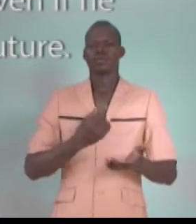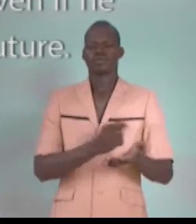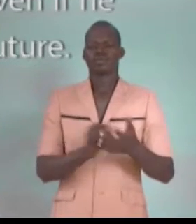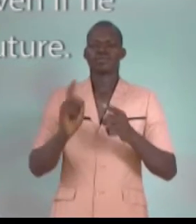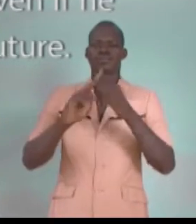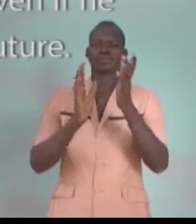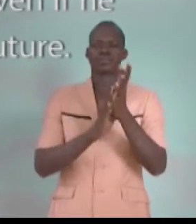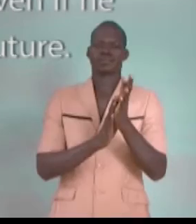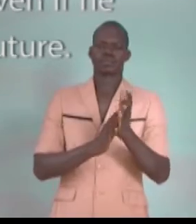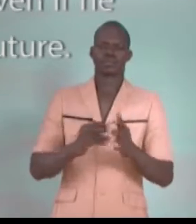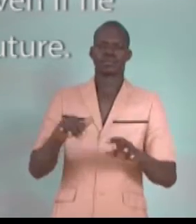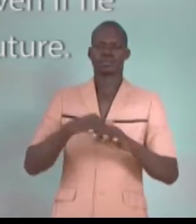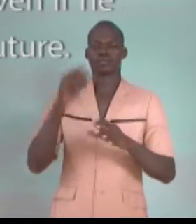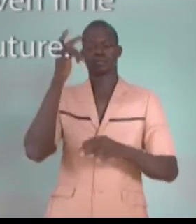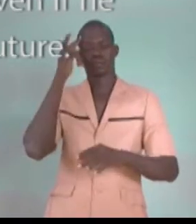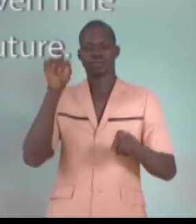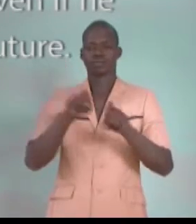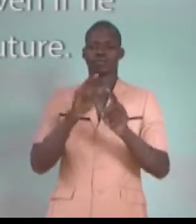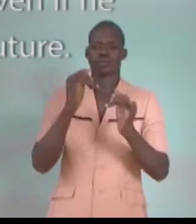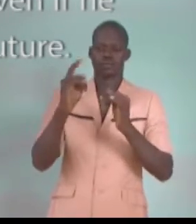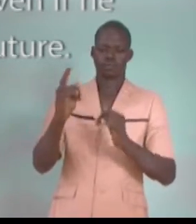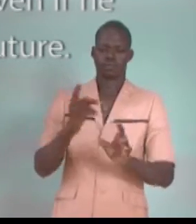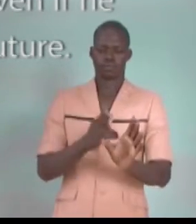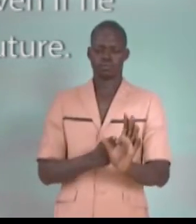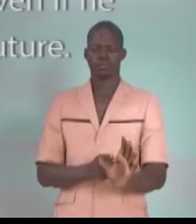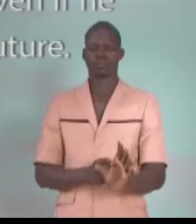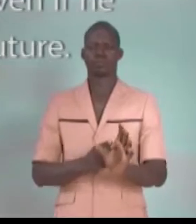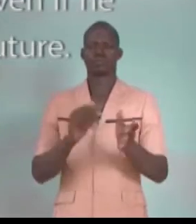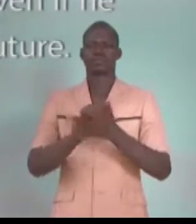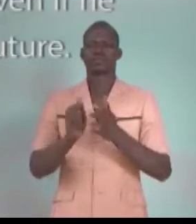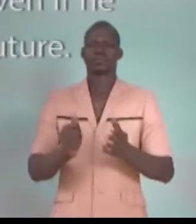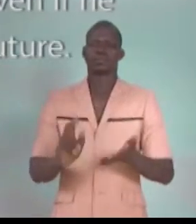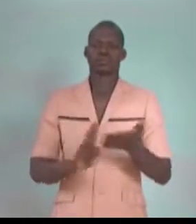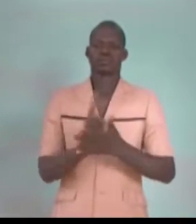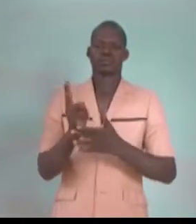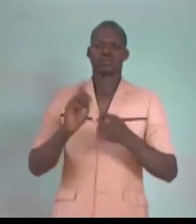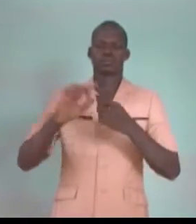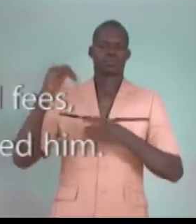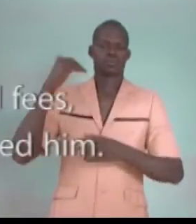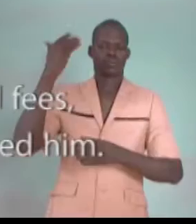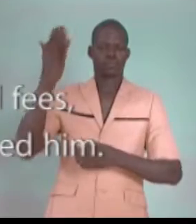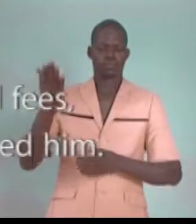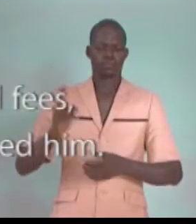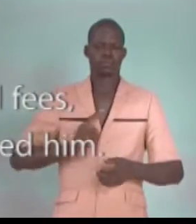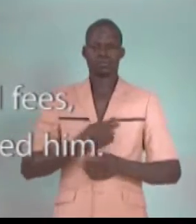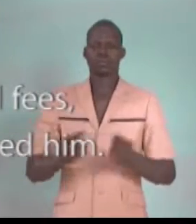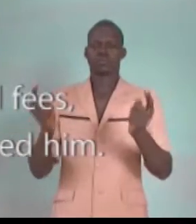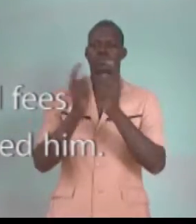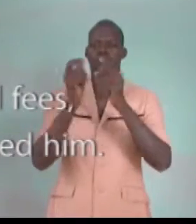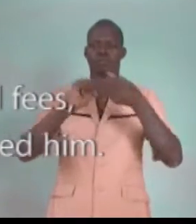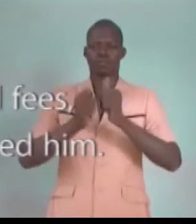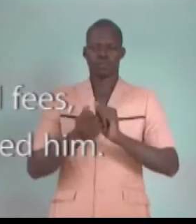en pensant que même s'il est handicapé, cela lui sera utile à l'avenir. Nous rencontrons des